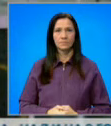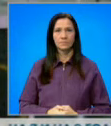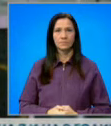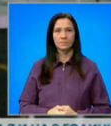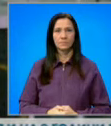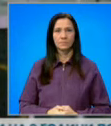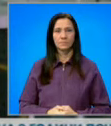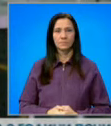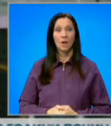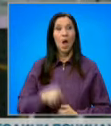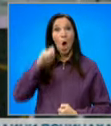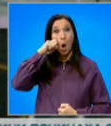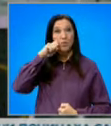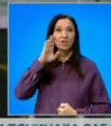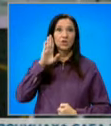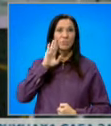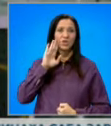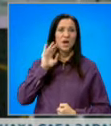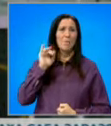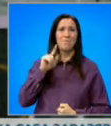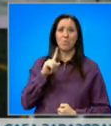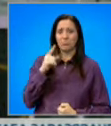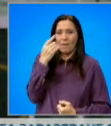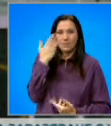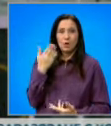Добър вечер. Оплакване, че мъжът се е държал непристойно